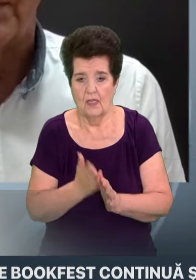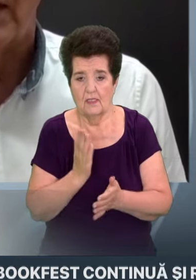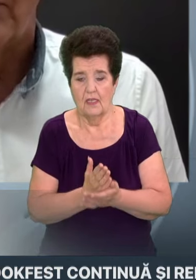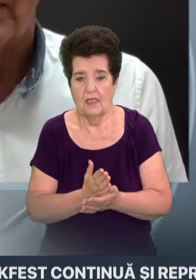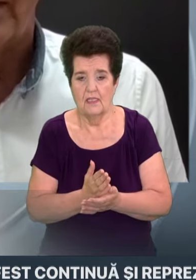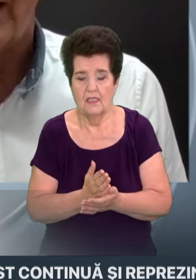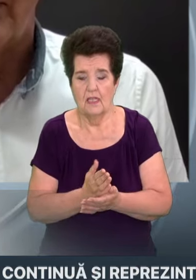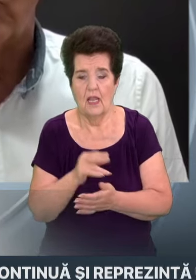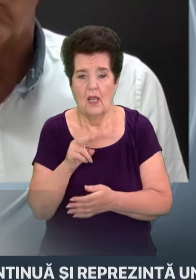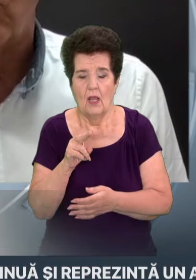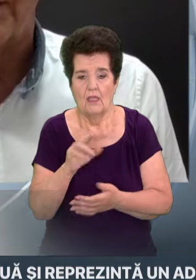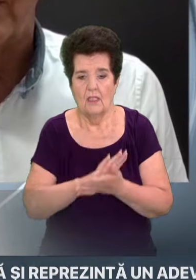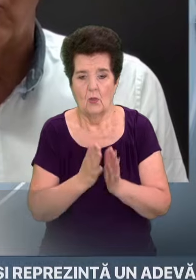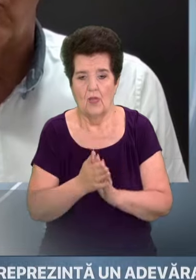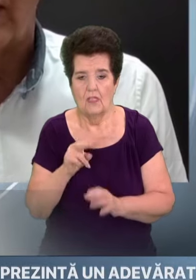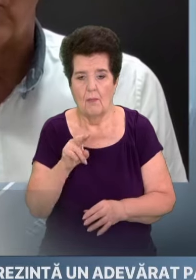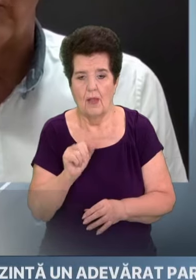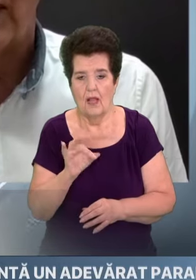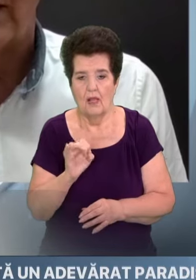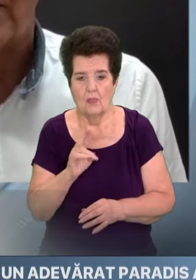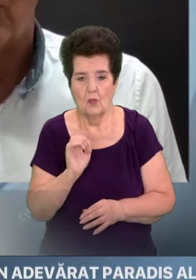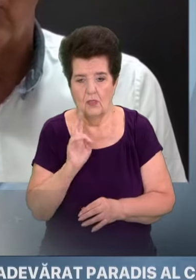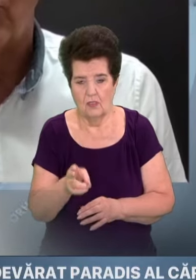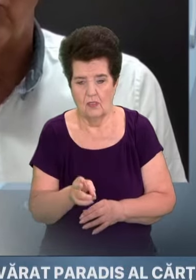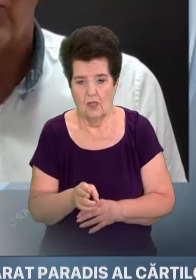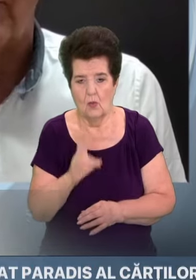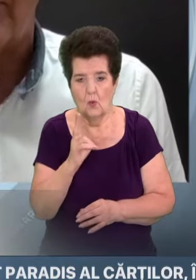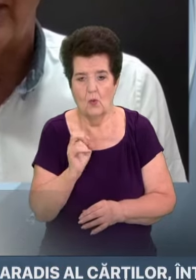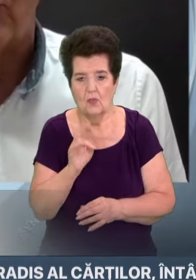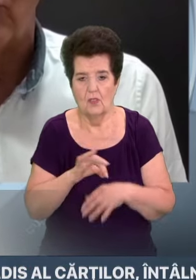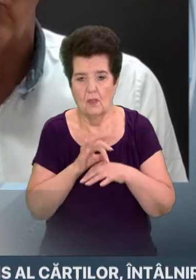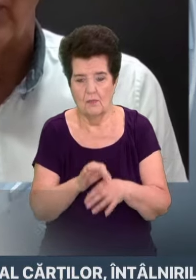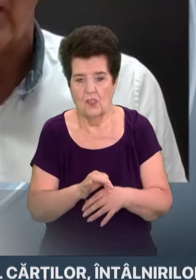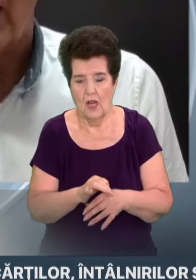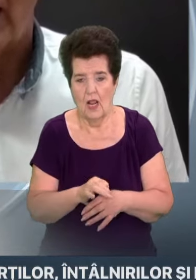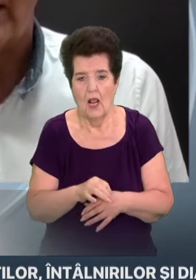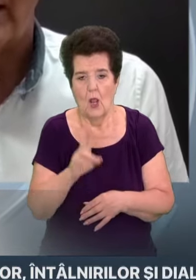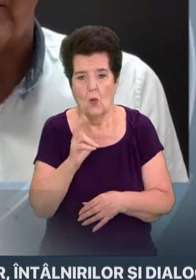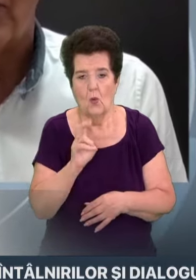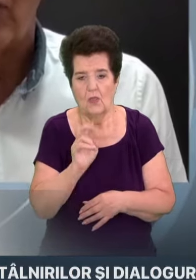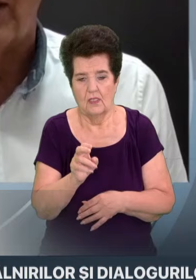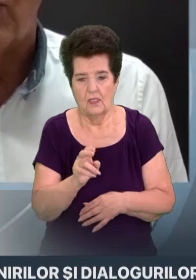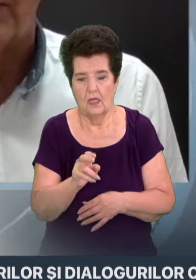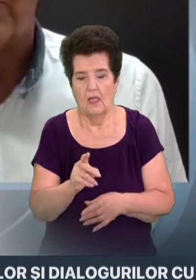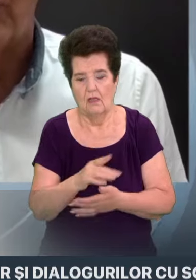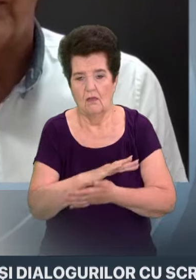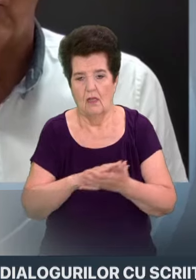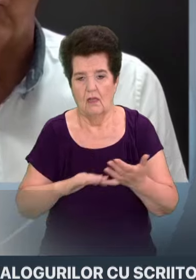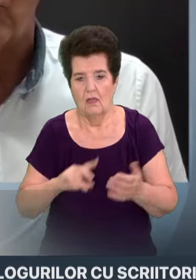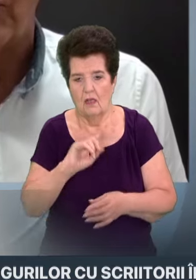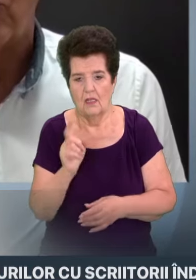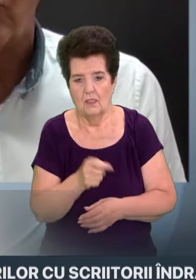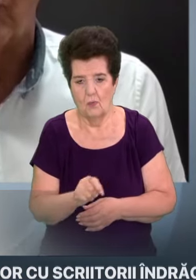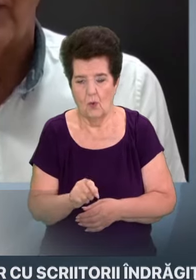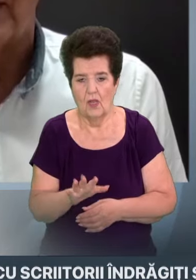paradox. Bătăria pentru Cursk nu va scurta războiul, ci îl va prelungi. Asistăm deja la un război